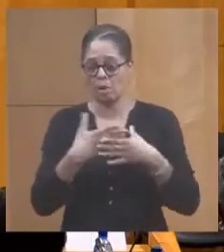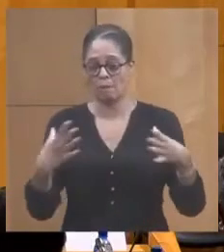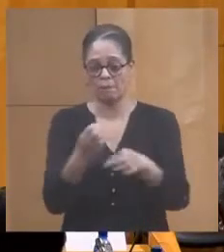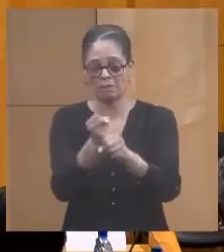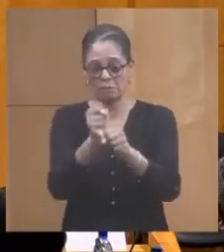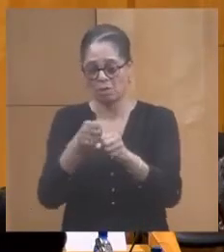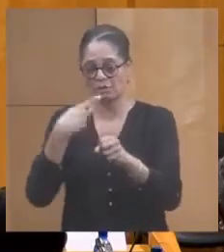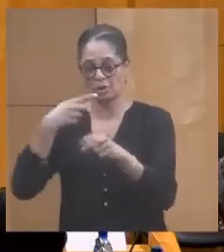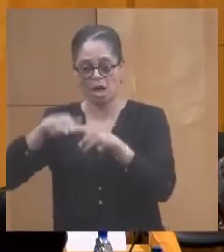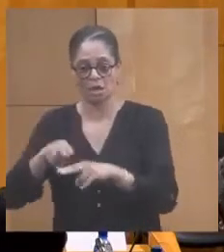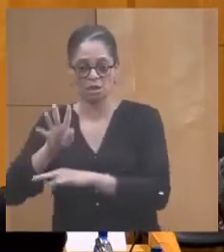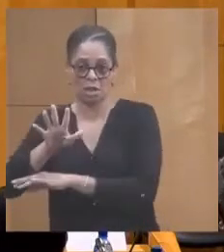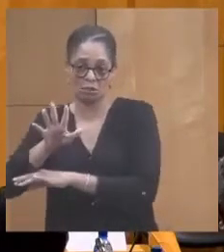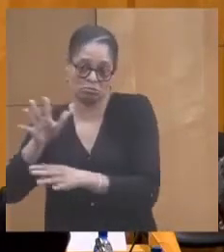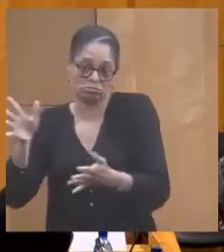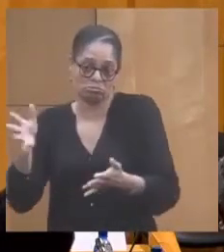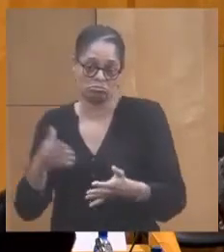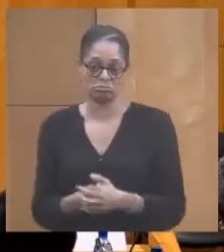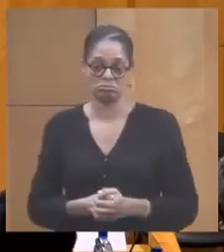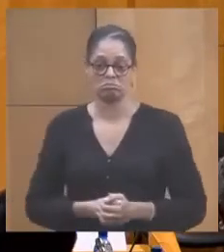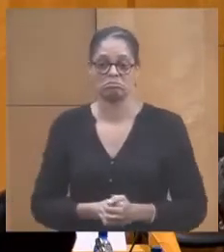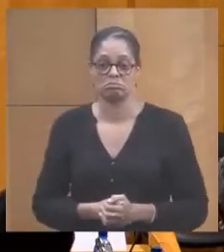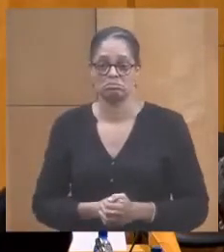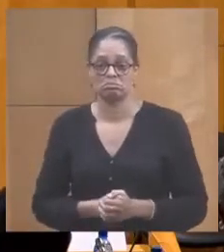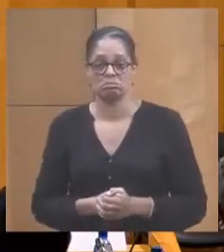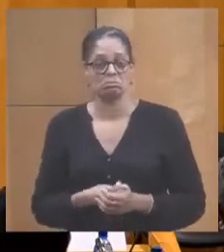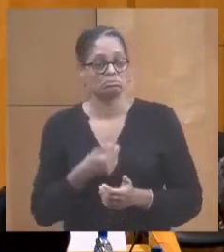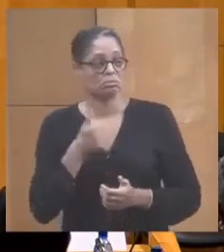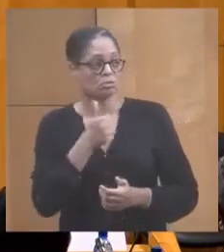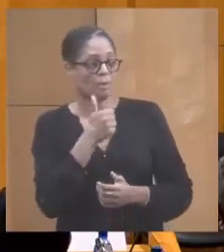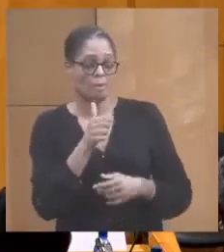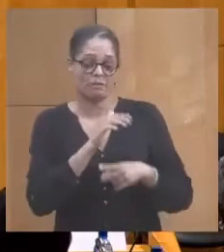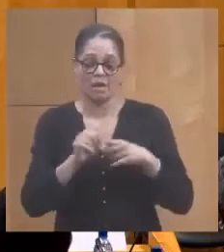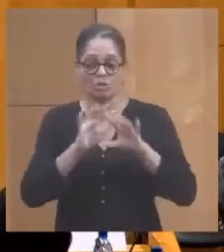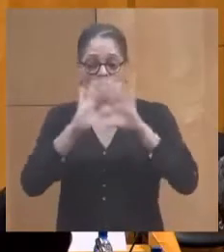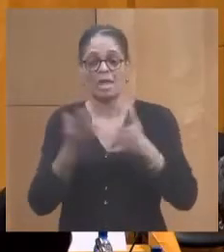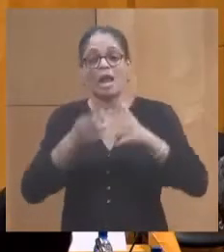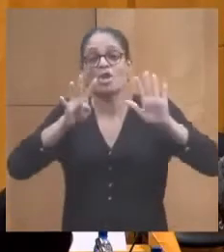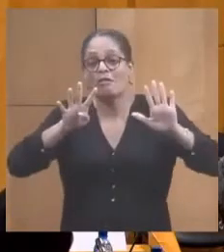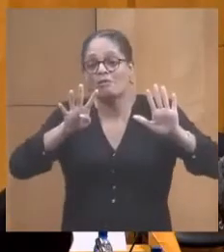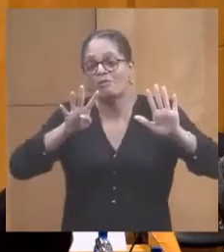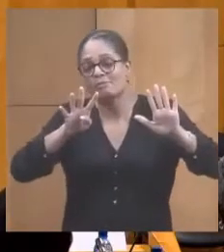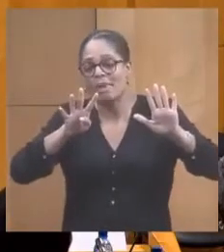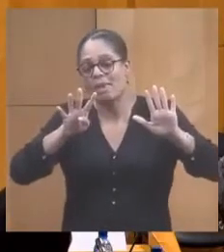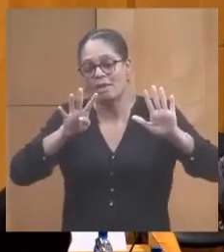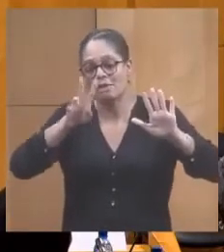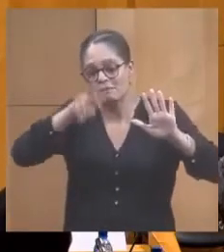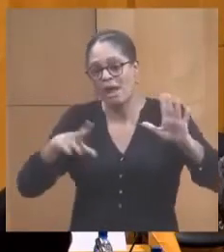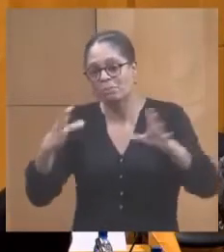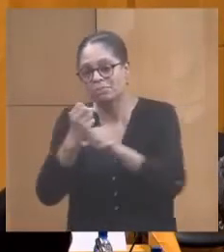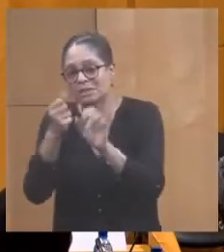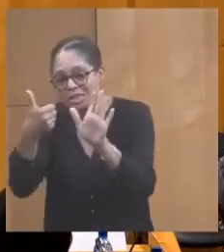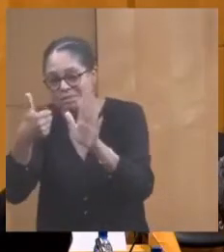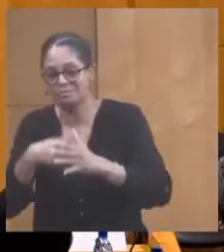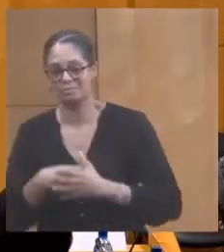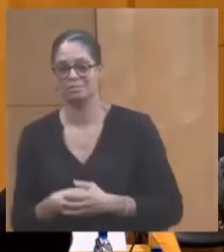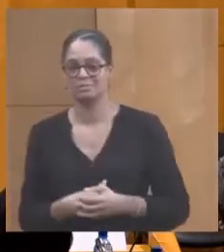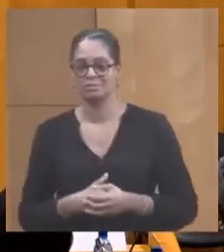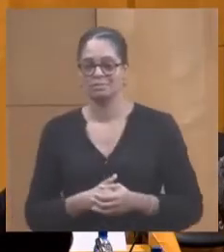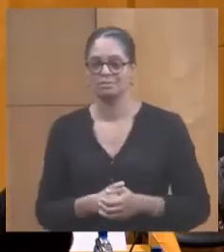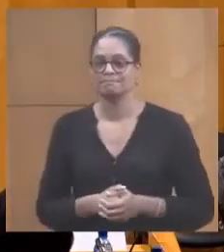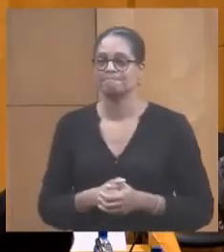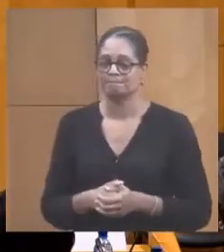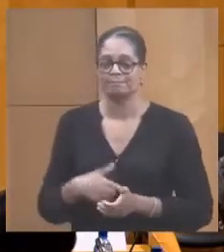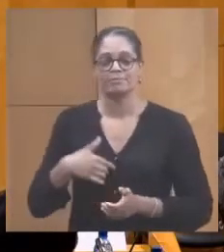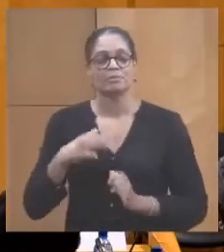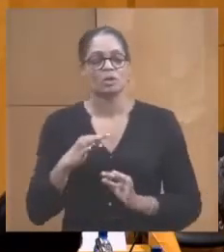cinq à ce moment-là. Donc voilà, tu fais neuf comme si tu en avais six. — Très bien, Président. Je vous remercie.